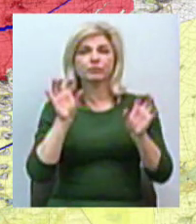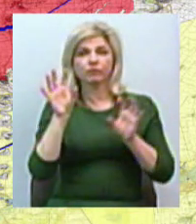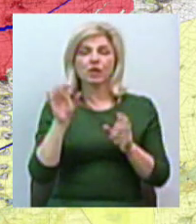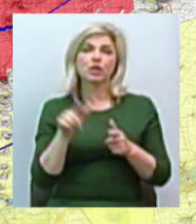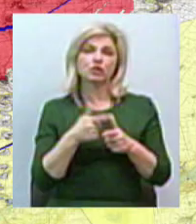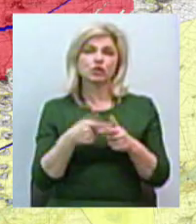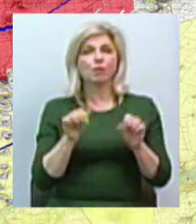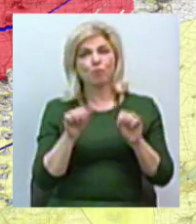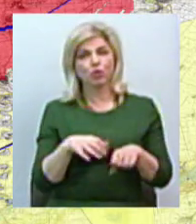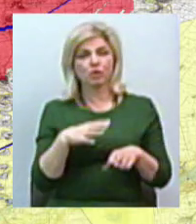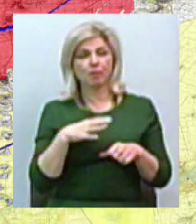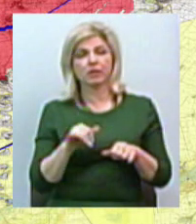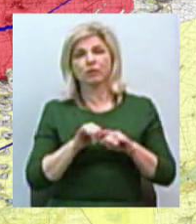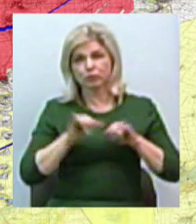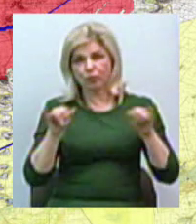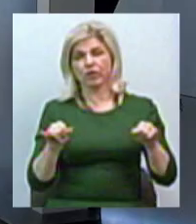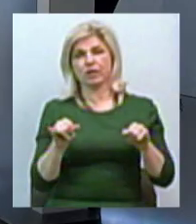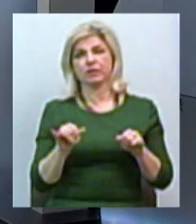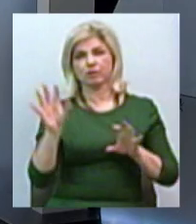збільшено покриття в нашій області?